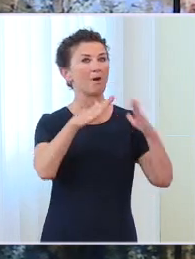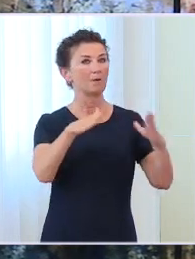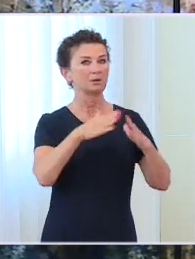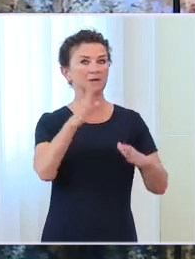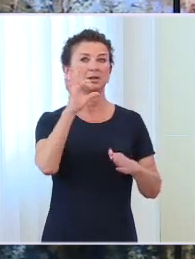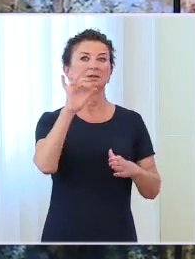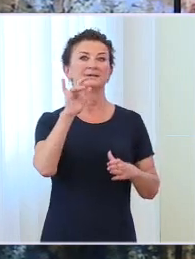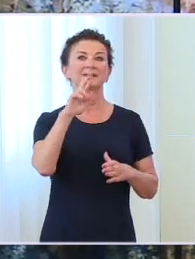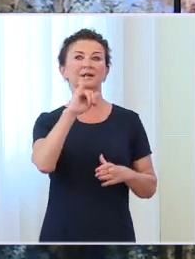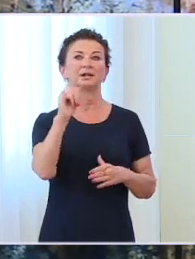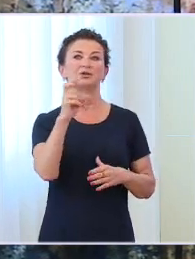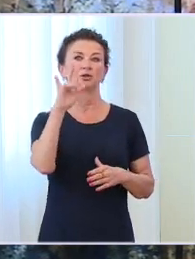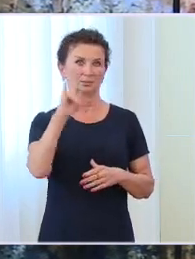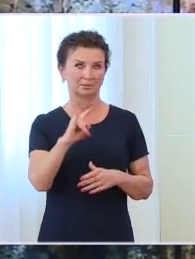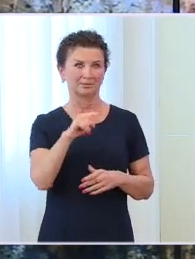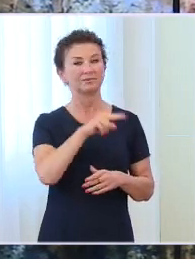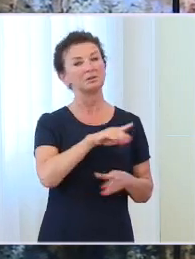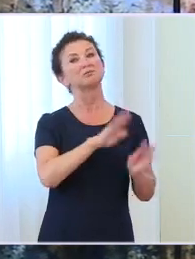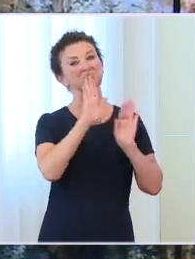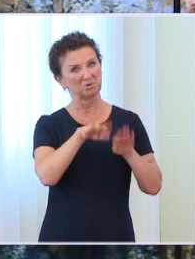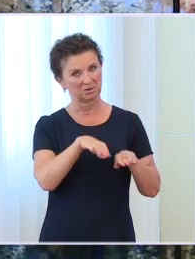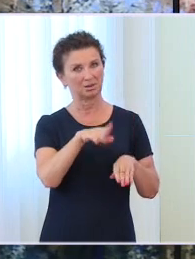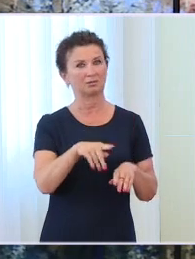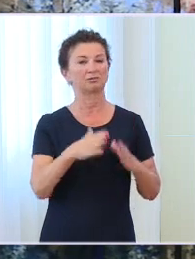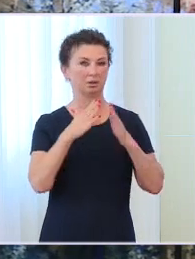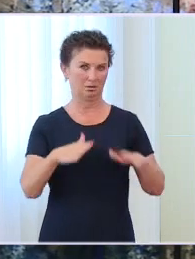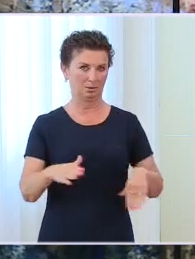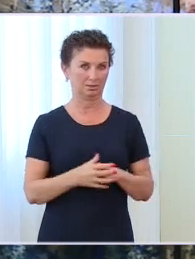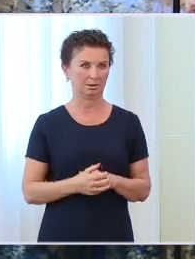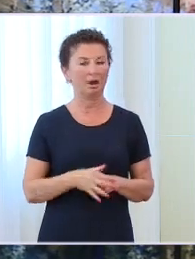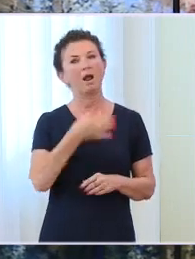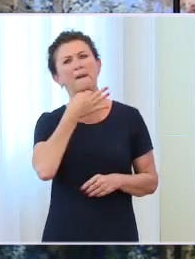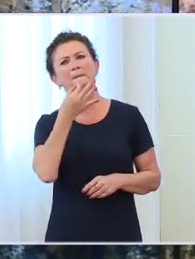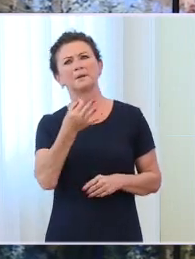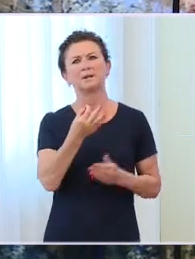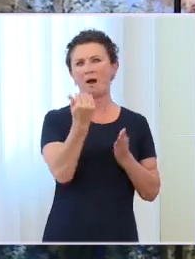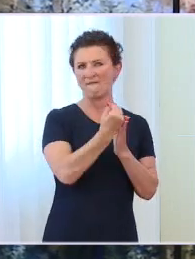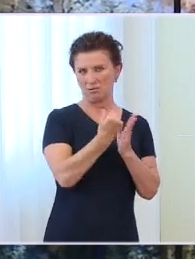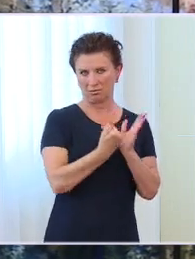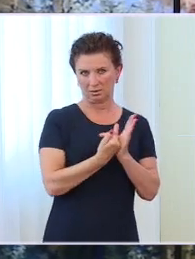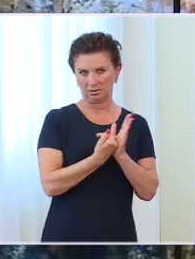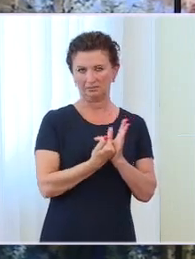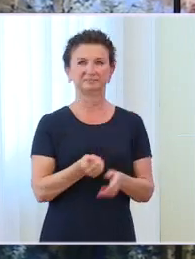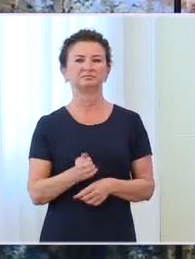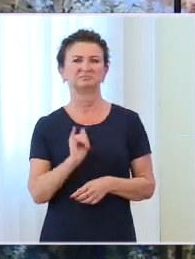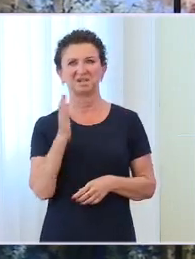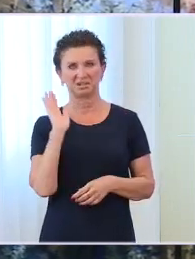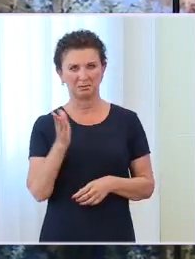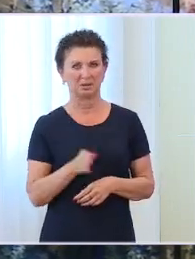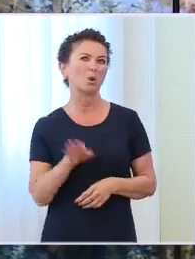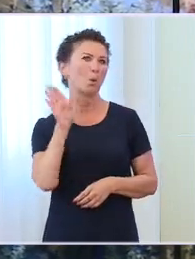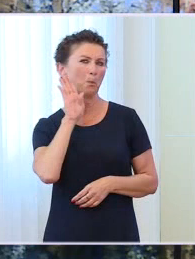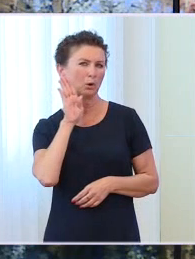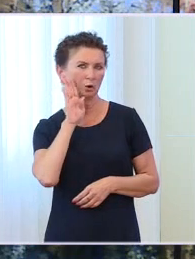i pan pyta, jak będziemy ich przyjmować. Podobnie jak tych, których przyjmowaliśmy z Ukrainy. Ministerstwo Spraw